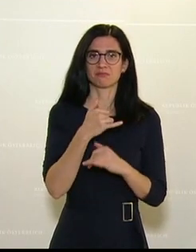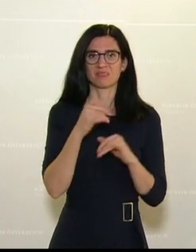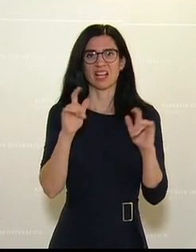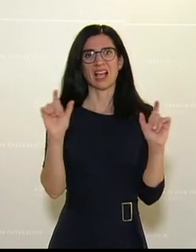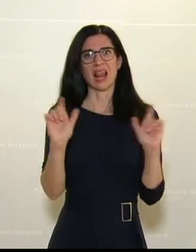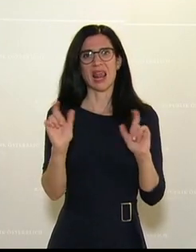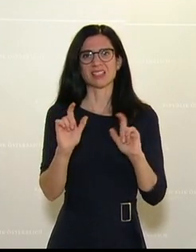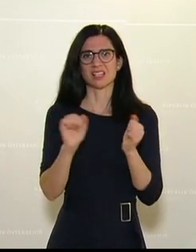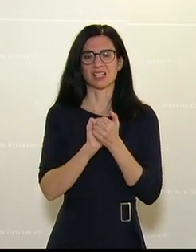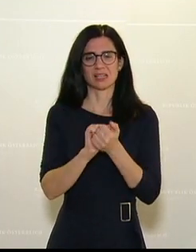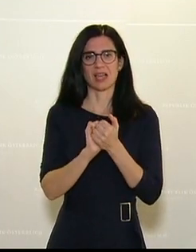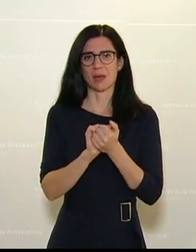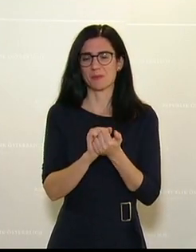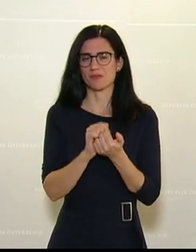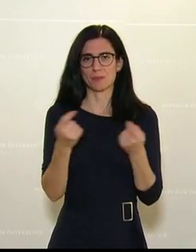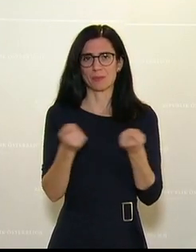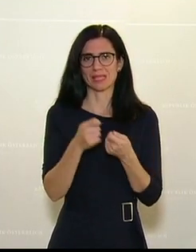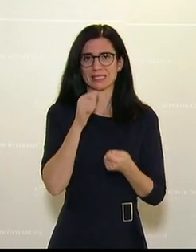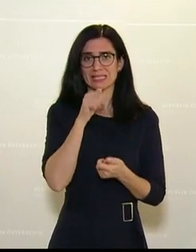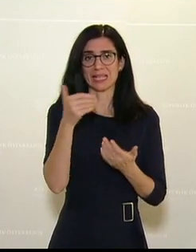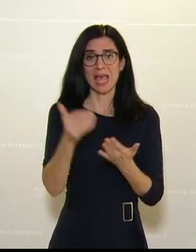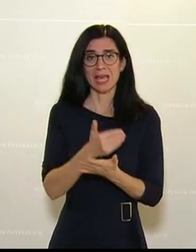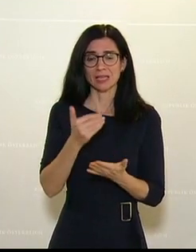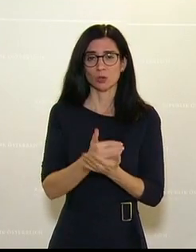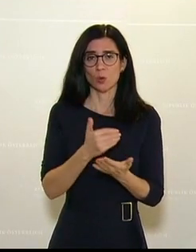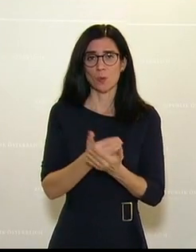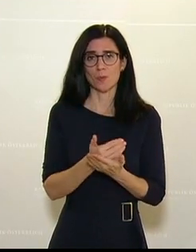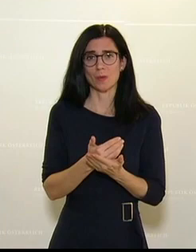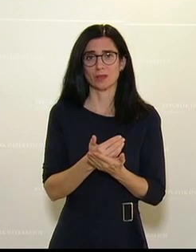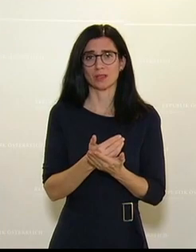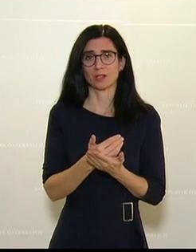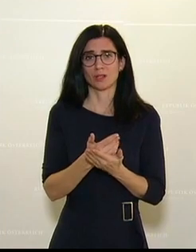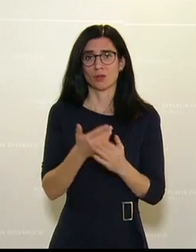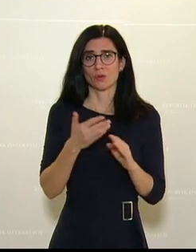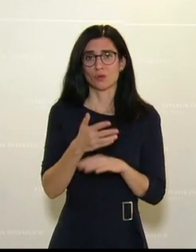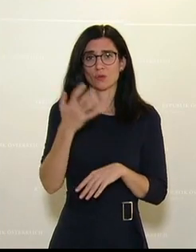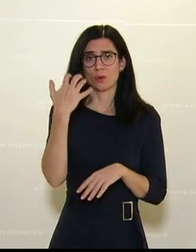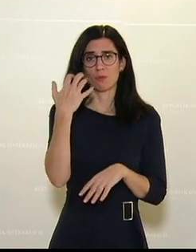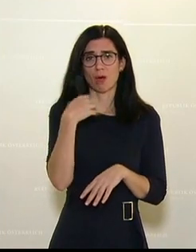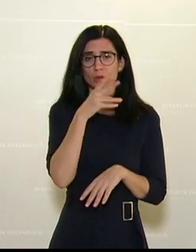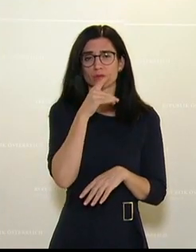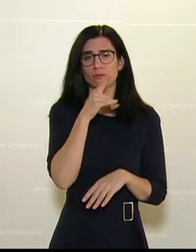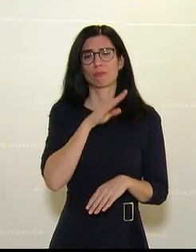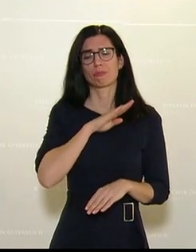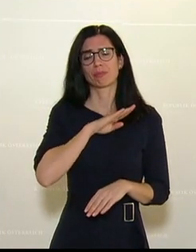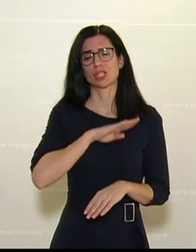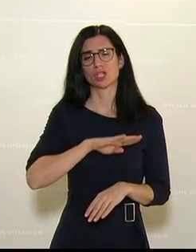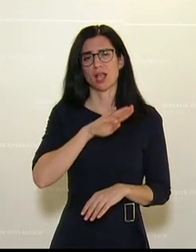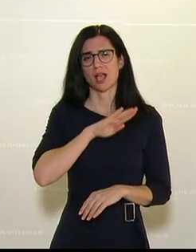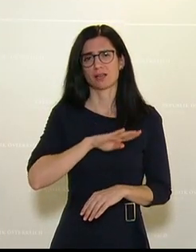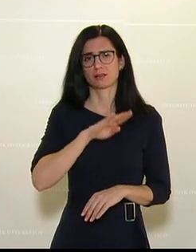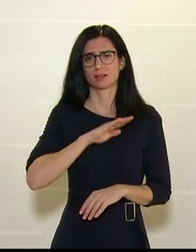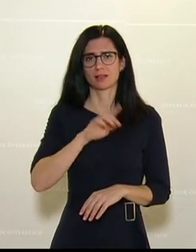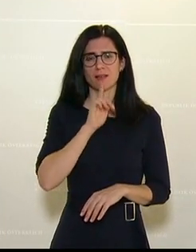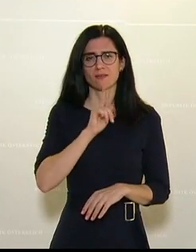total fehl am Platz ist. Weil die Einkommen eh in Summe für den Bauernhof bescheiden sind, bitte. Und